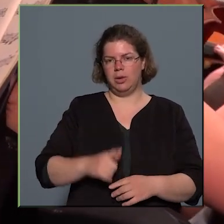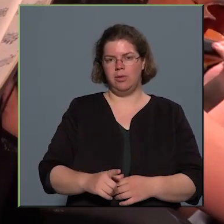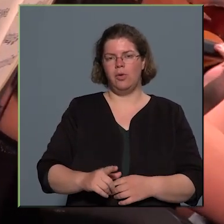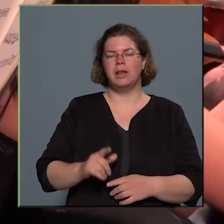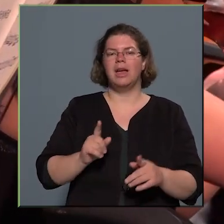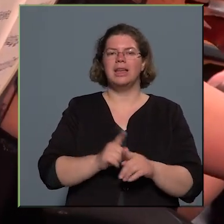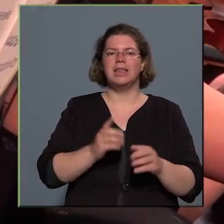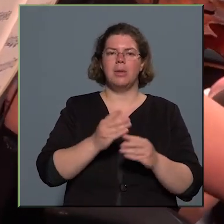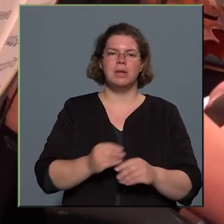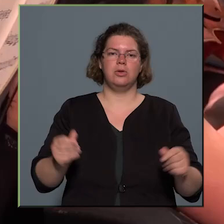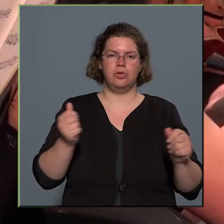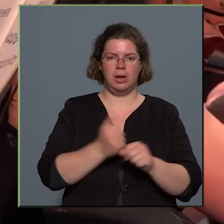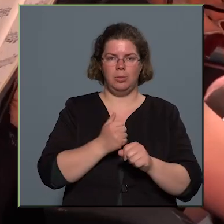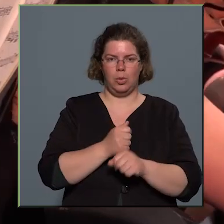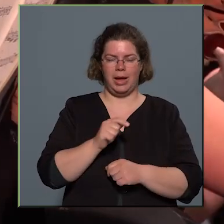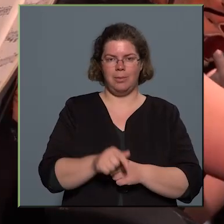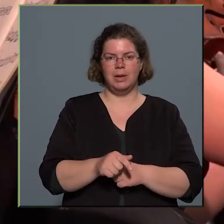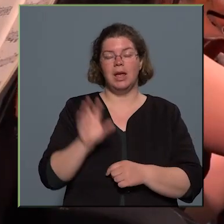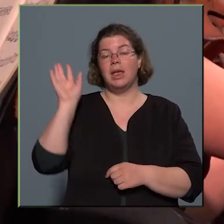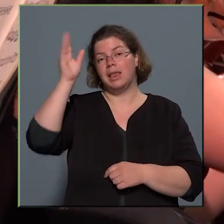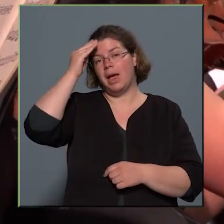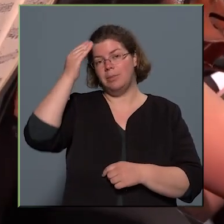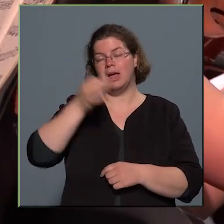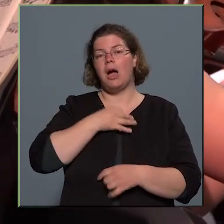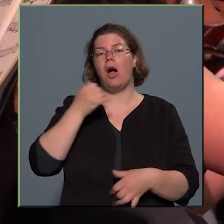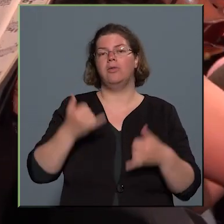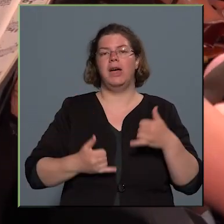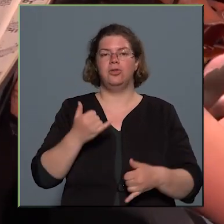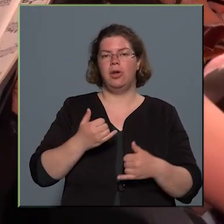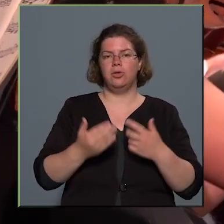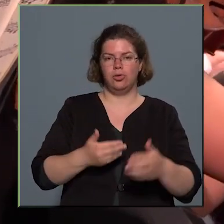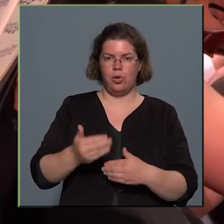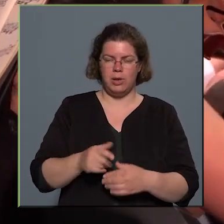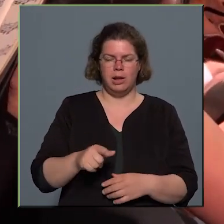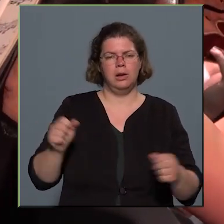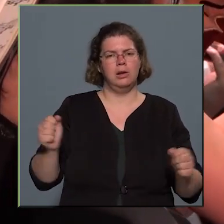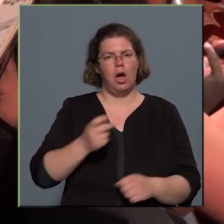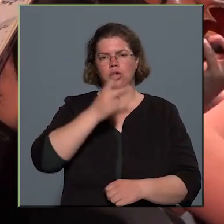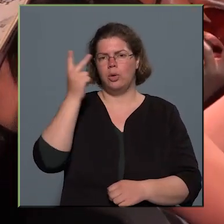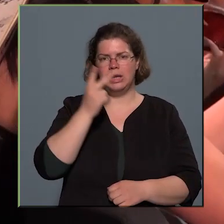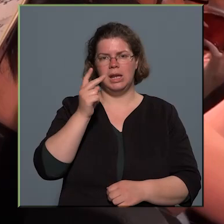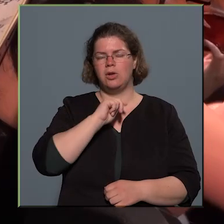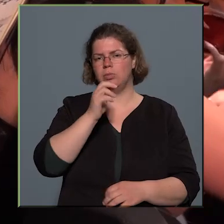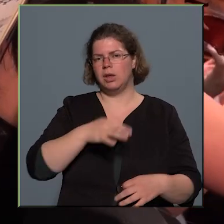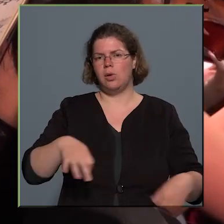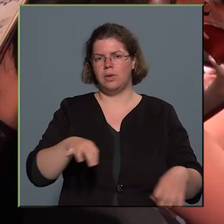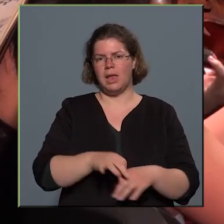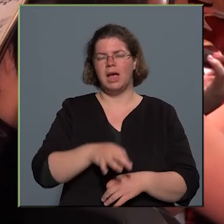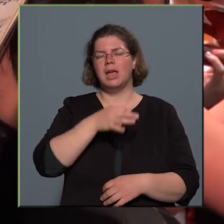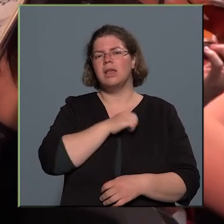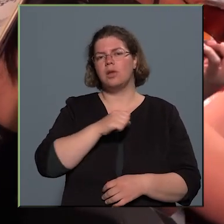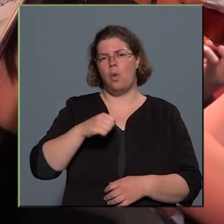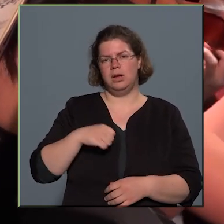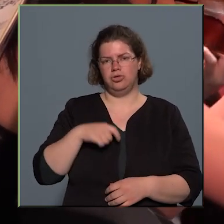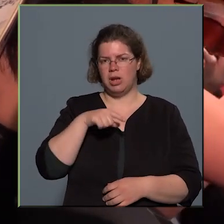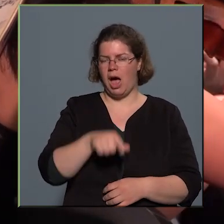a minőségi munkában. Az emlékhangverseny sorozaton nagyon híres magyarországi szólistákat szerepeltet